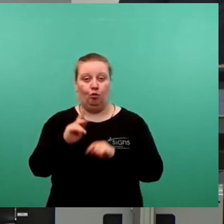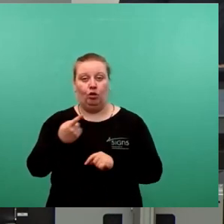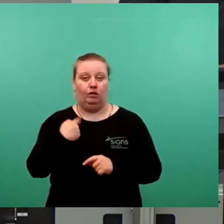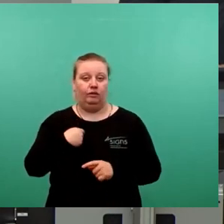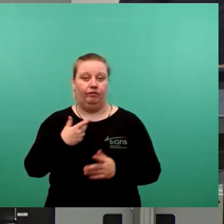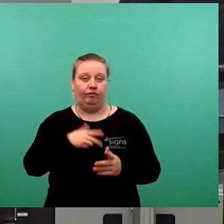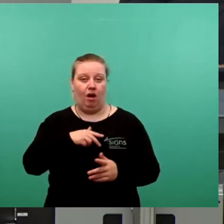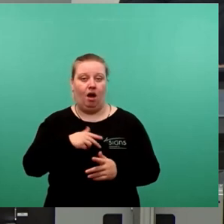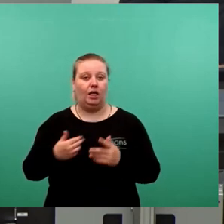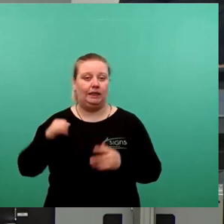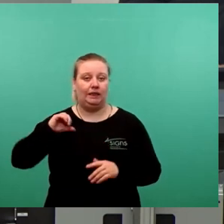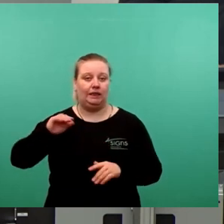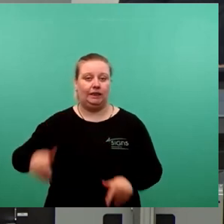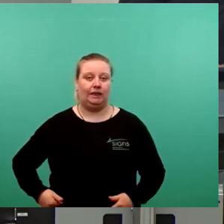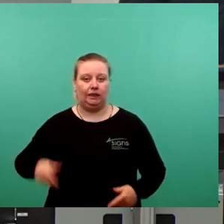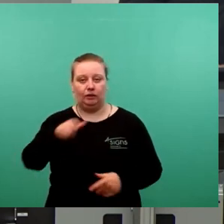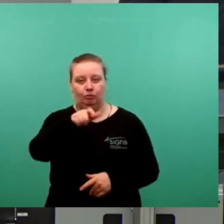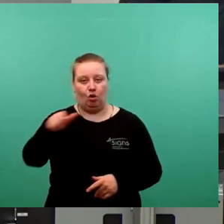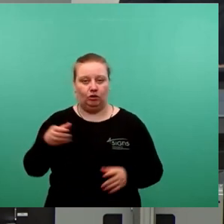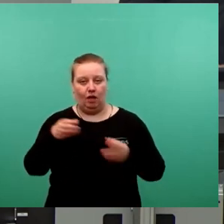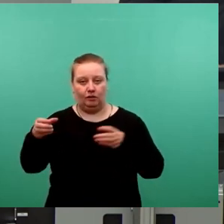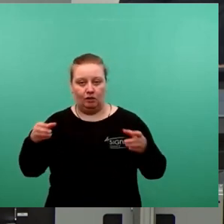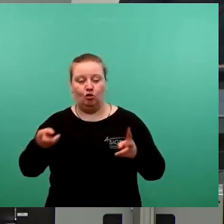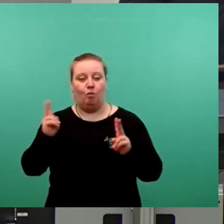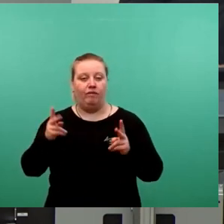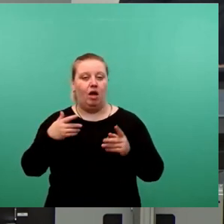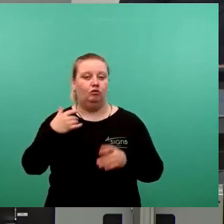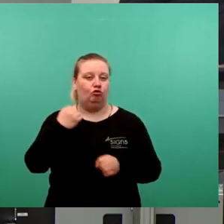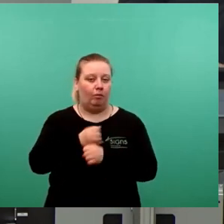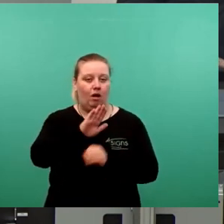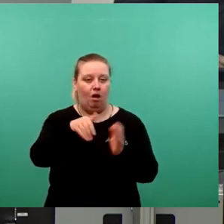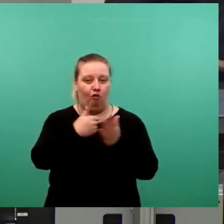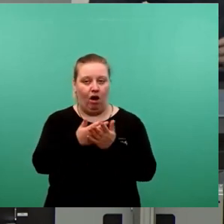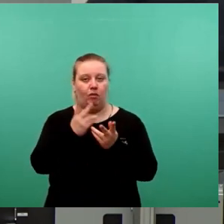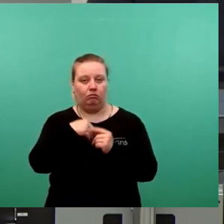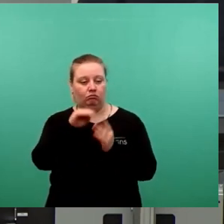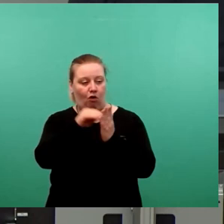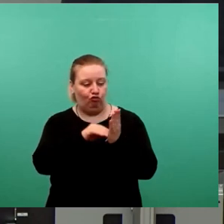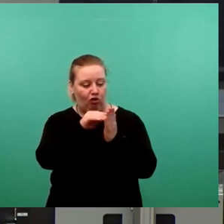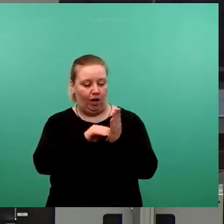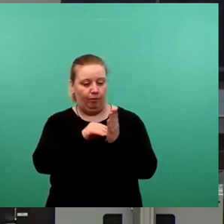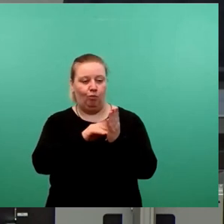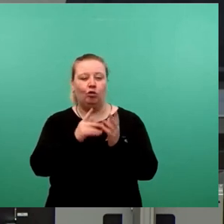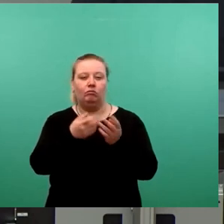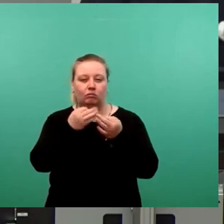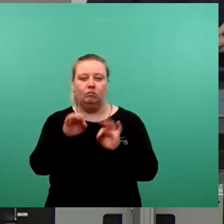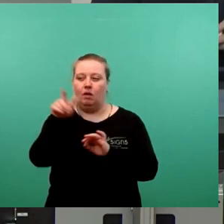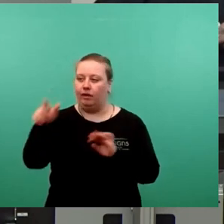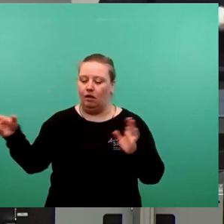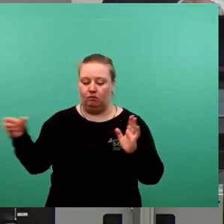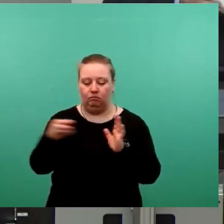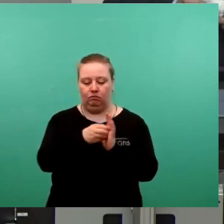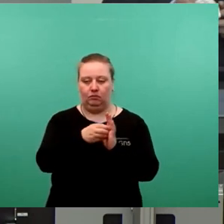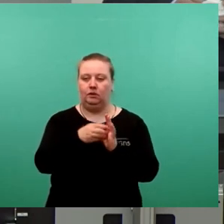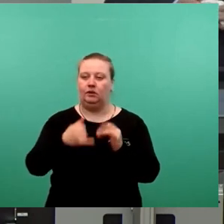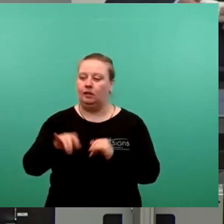Dienstpostenbesetzungsverfahren. Statt wie bisher Dienstposten und dessen Aufgabenbereiche so auszuschreiben, um in den geeigneten Kandidaten zu besetzen, sucht man sich hier